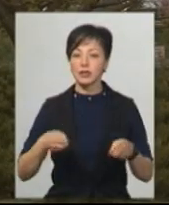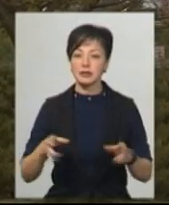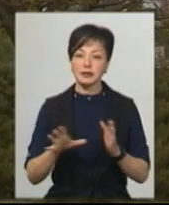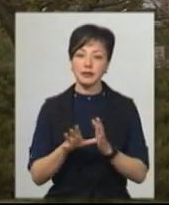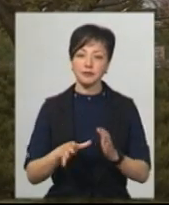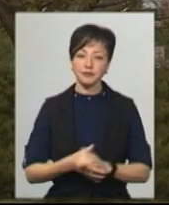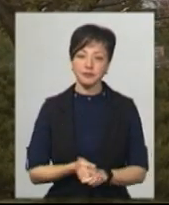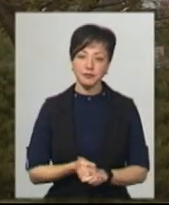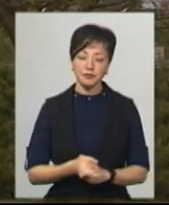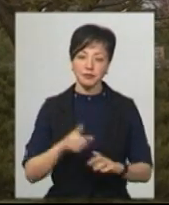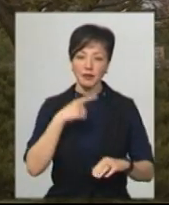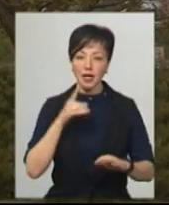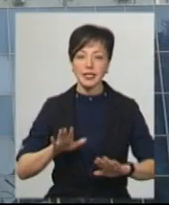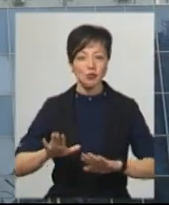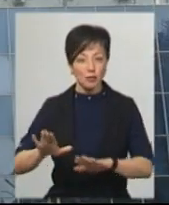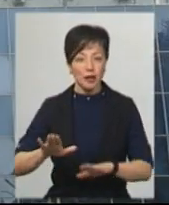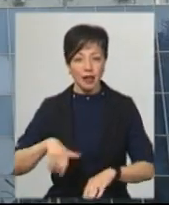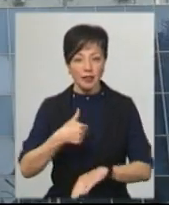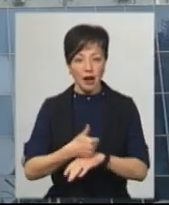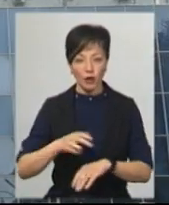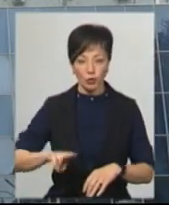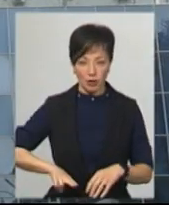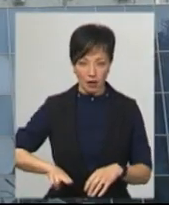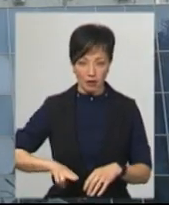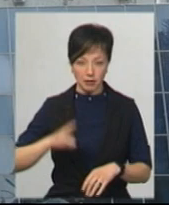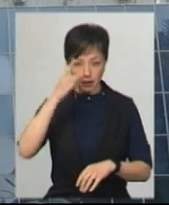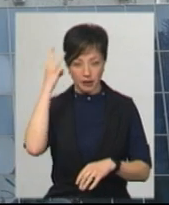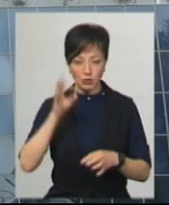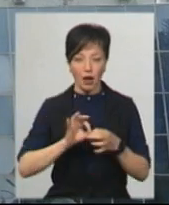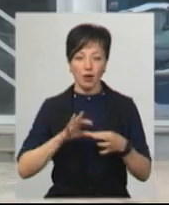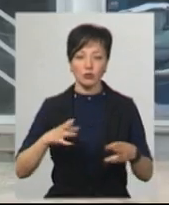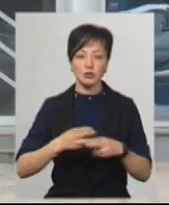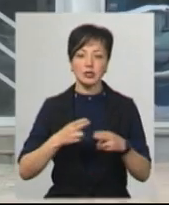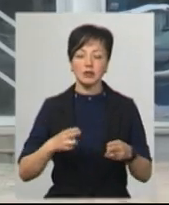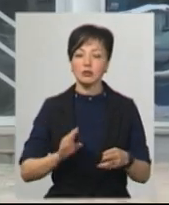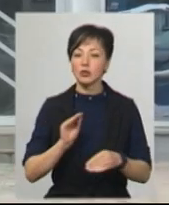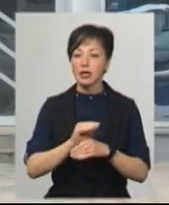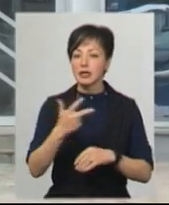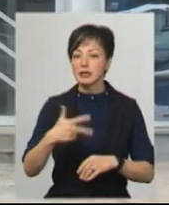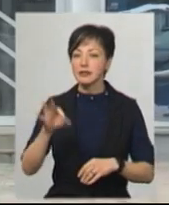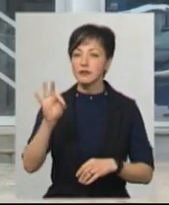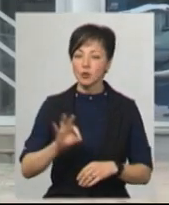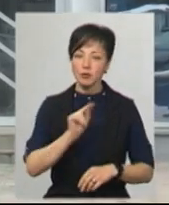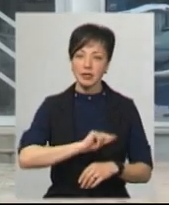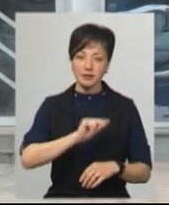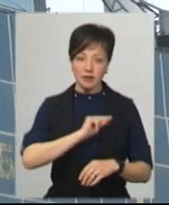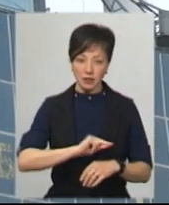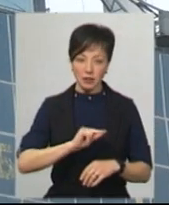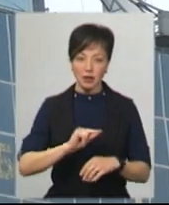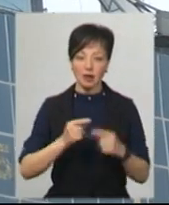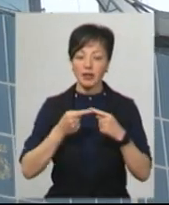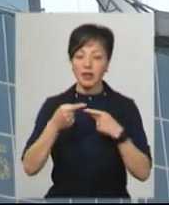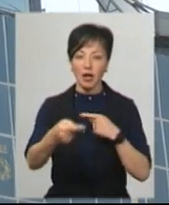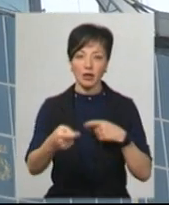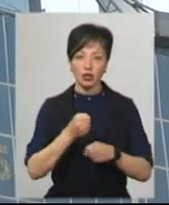електростанції, каже заступник генерального директора з персоналу Хмельницької АЕС Богдан Шмегельський. Додає, 30% персоналу вивели на віддалений